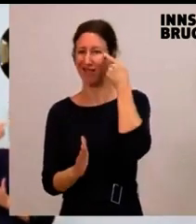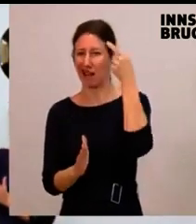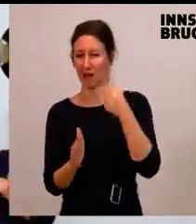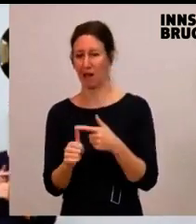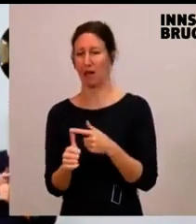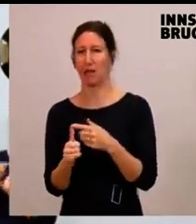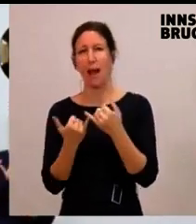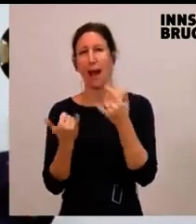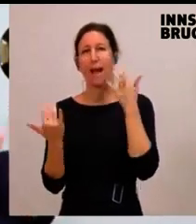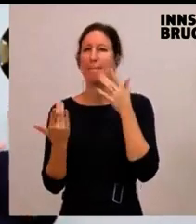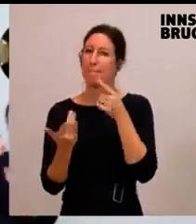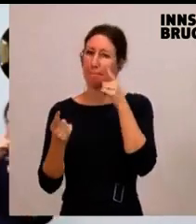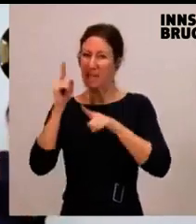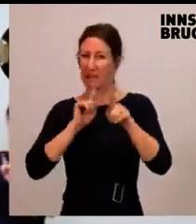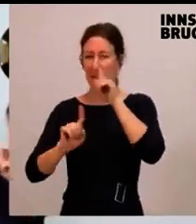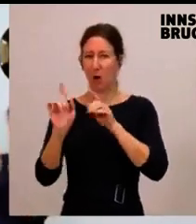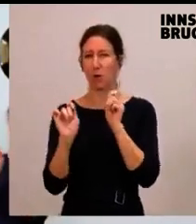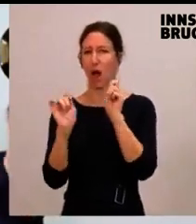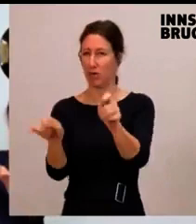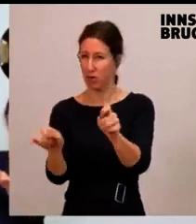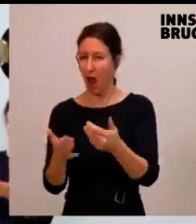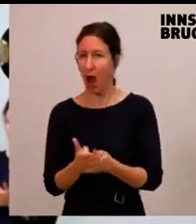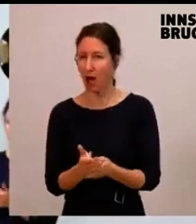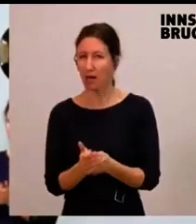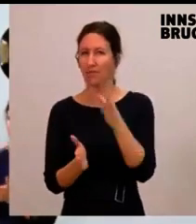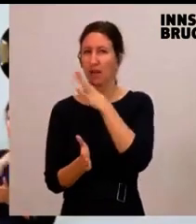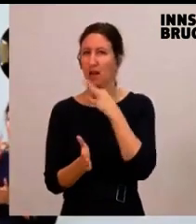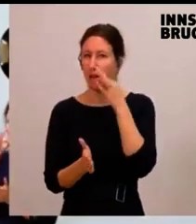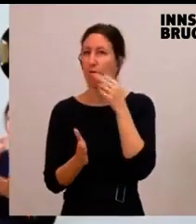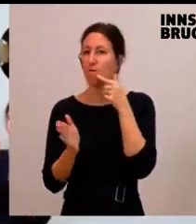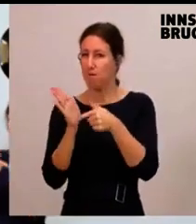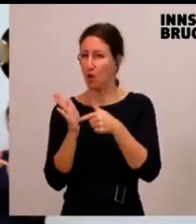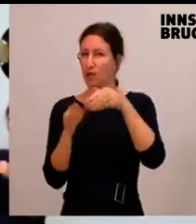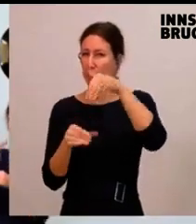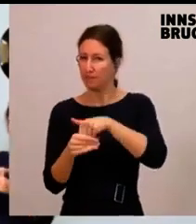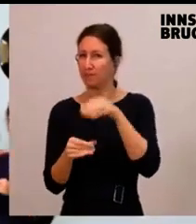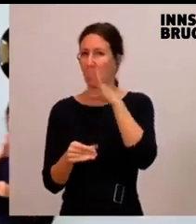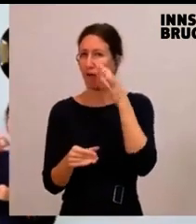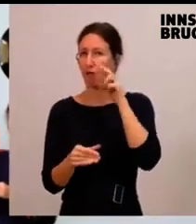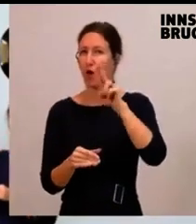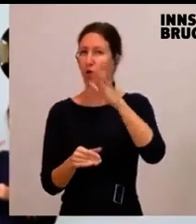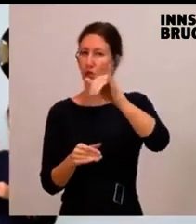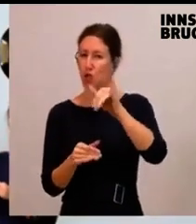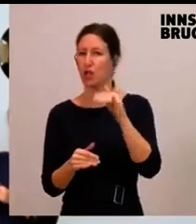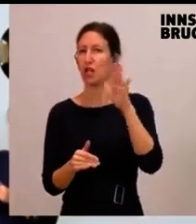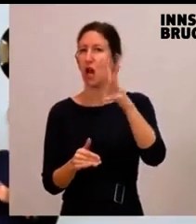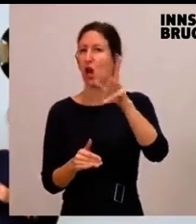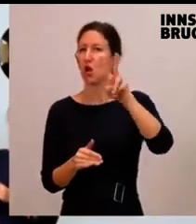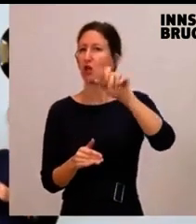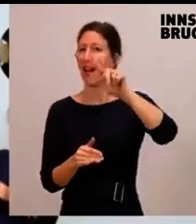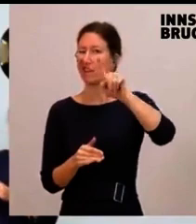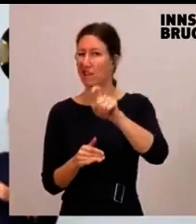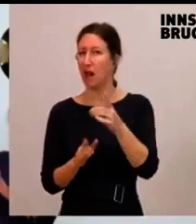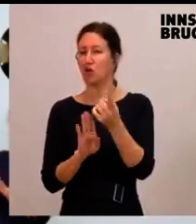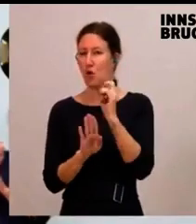werden einen Misstrauensantrag einbringen, wo wir fordern, dass der Frau Uschi Schwarzl das Amt des Ressorts entzogen wird. Ich habe es vor einem Jahr